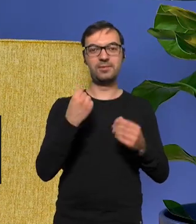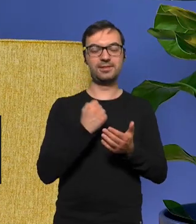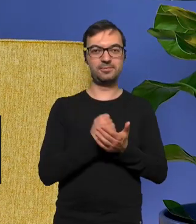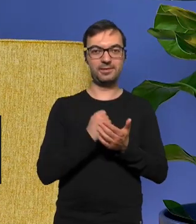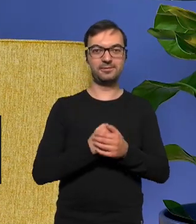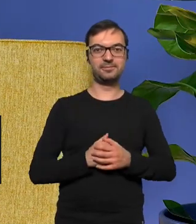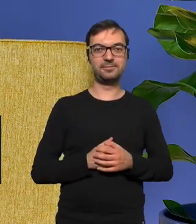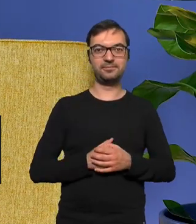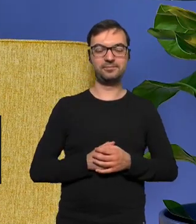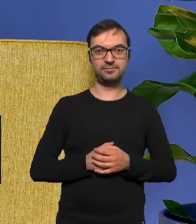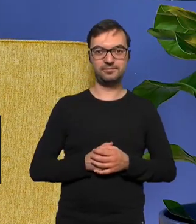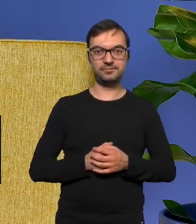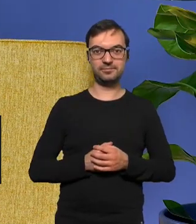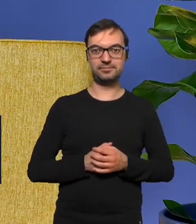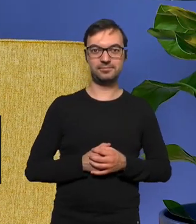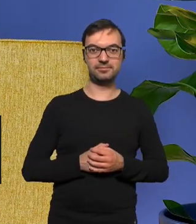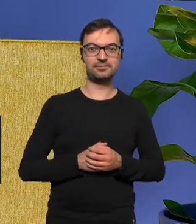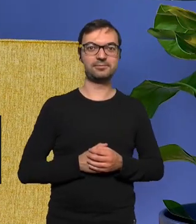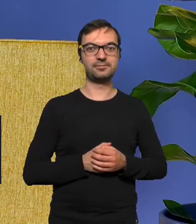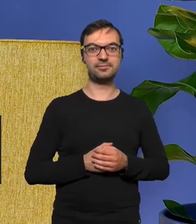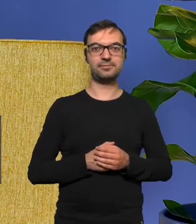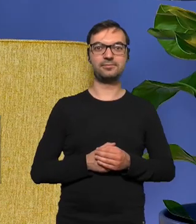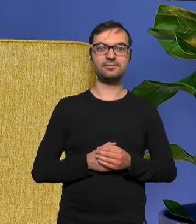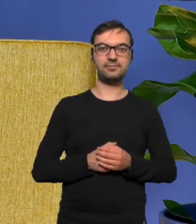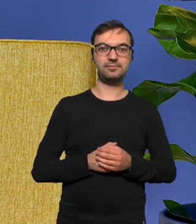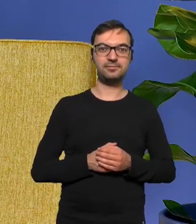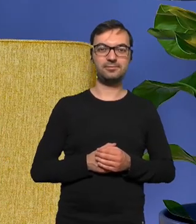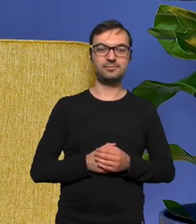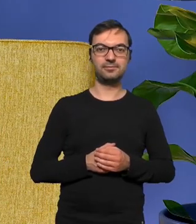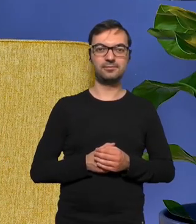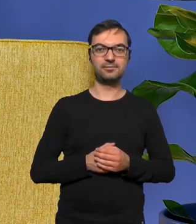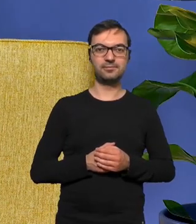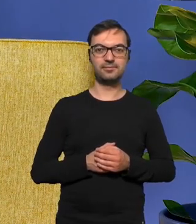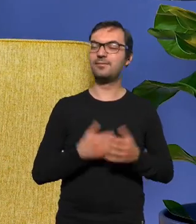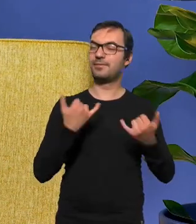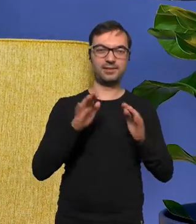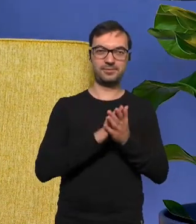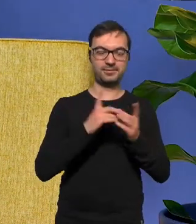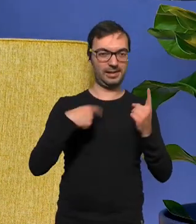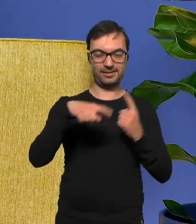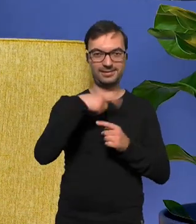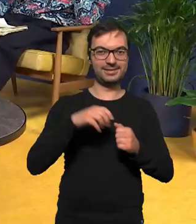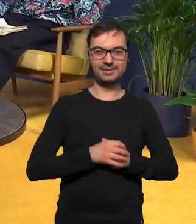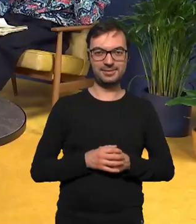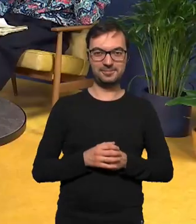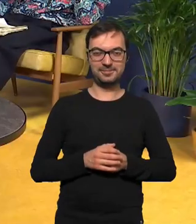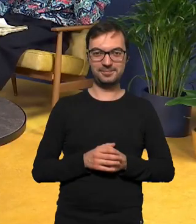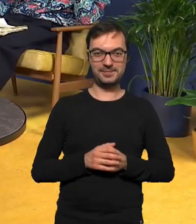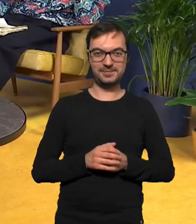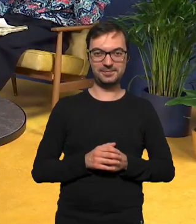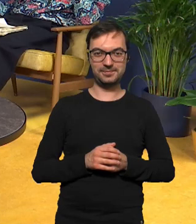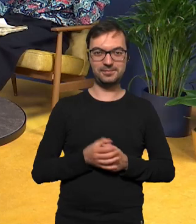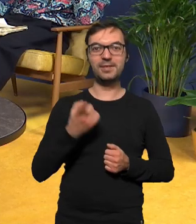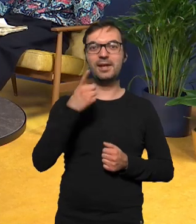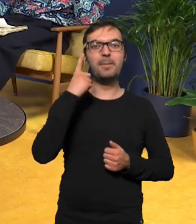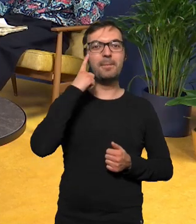rzecz bo też się nad tym zastanowiłem gdzieś tam się pojawiało, że a inaczej zacznę pamiętam jak